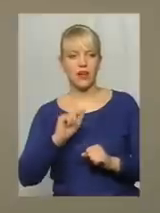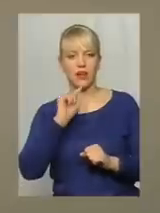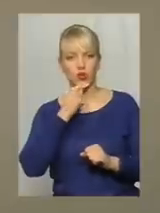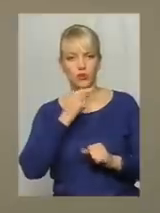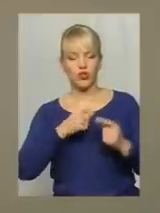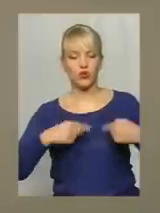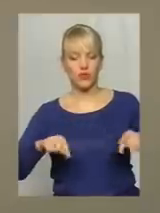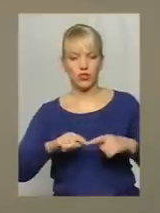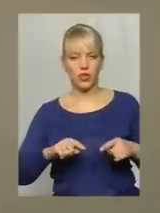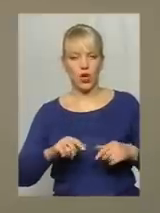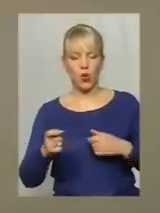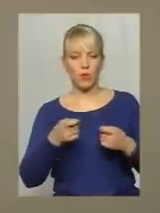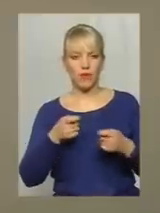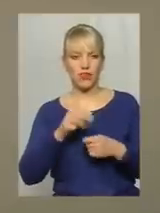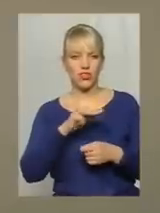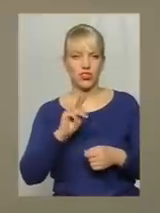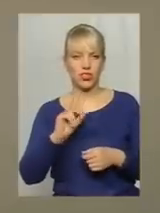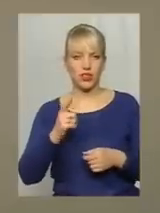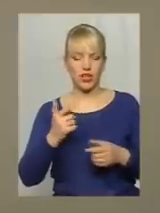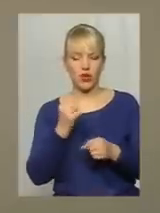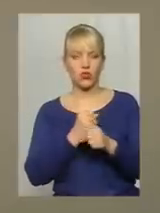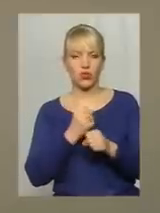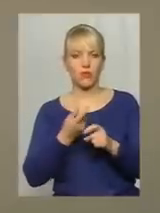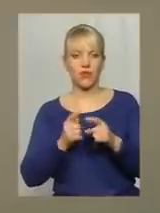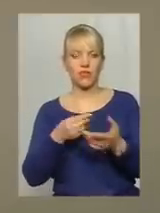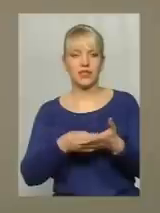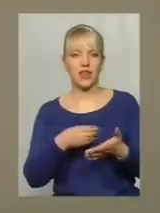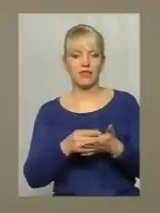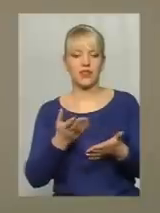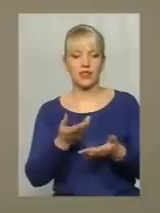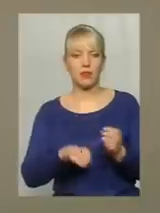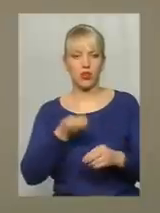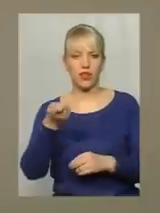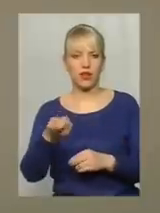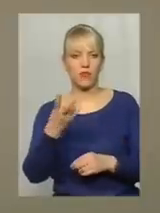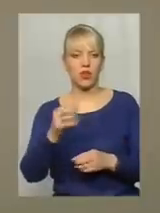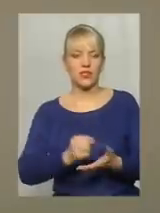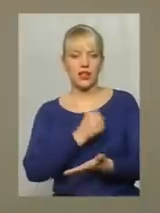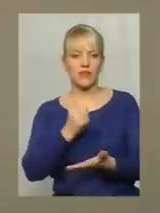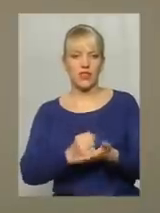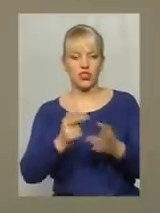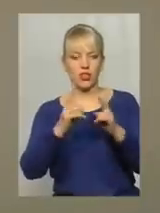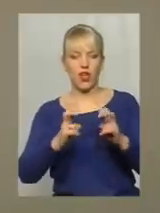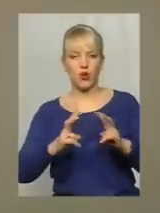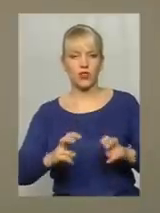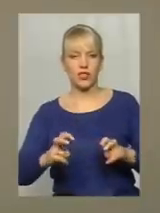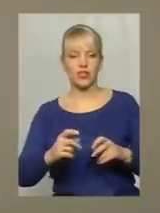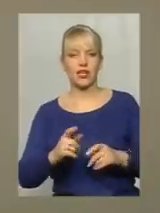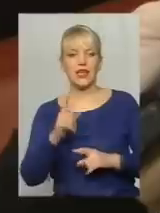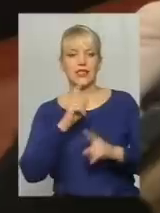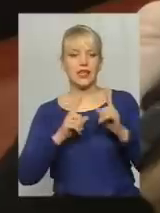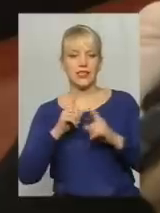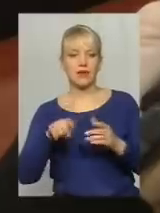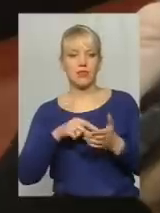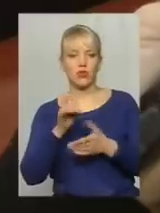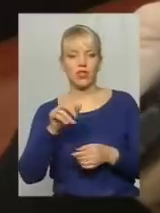відділу управління житлового комунального сподарства розробили ці тарифи, які подаємо на затвердження на розгляд і затвердження сесії міської ради.